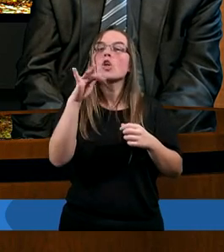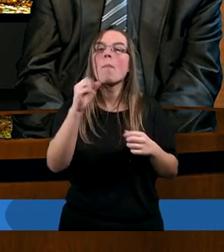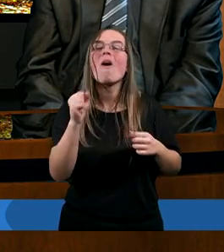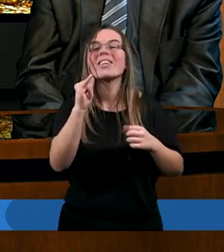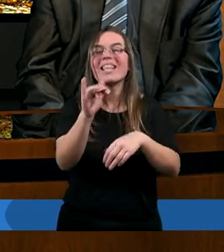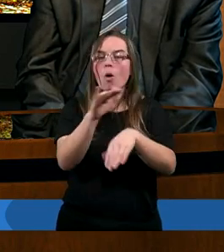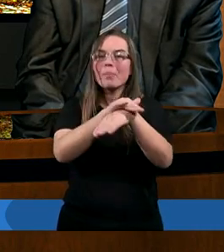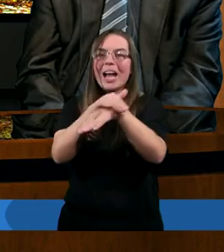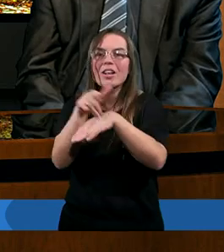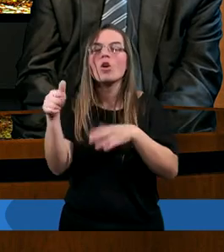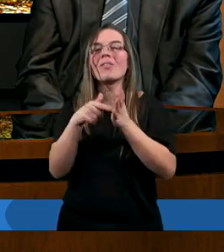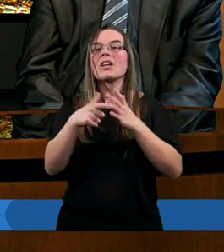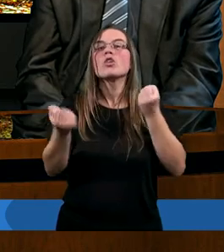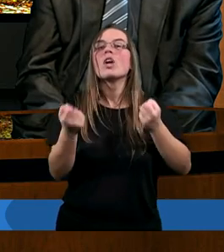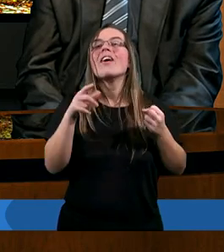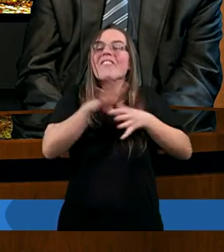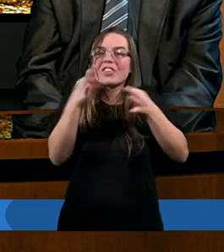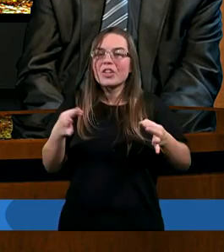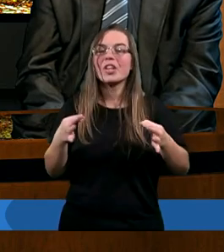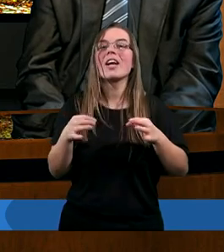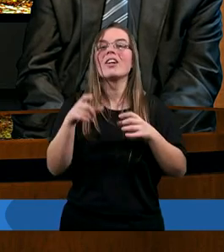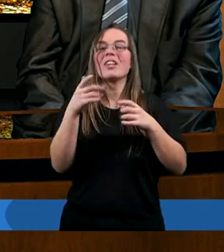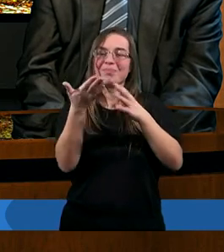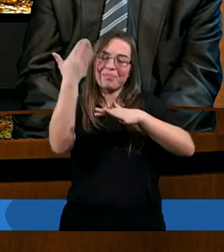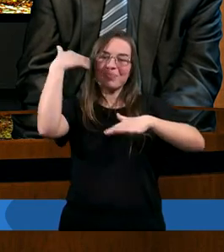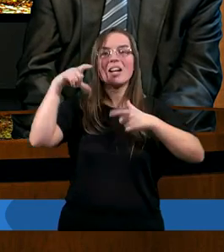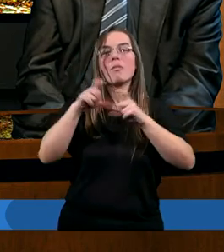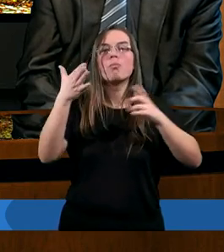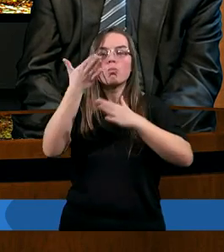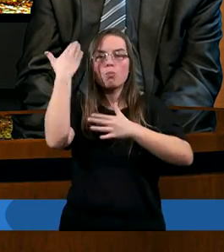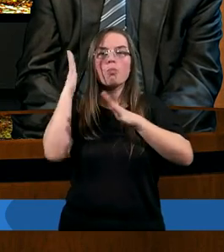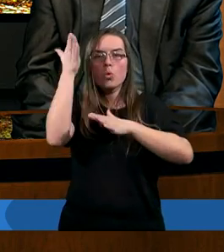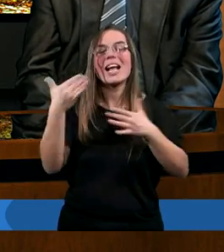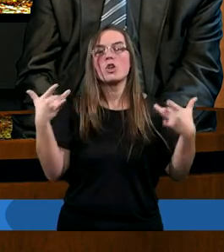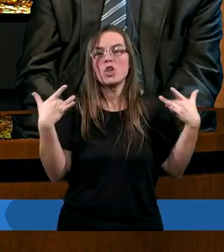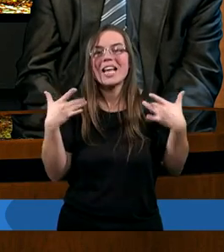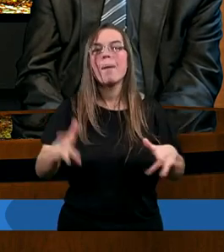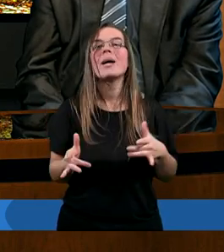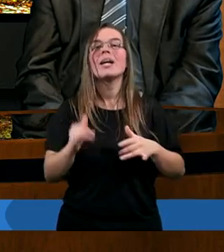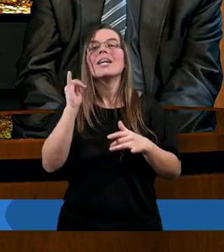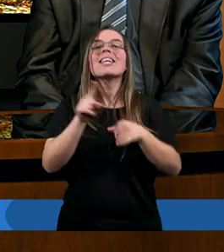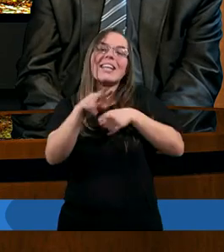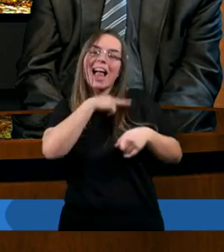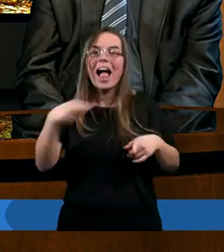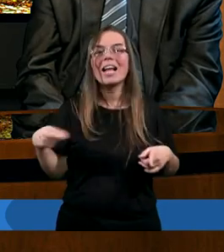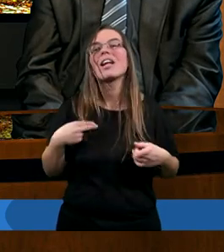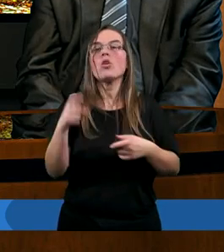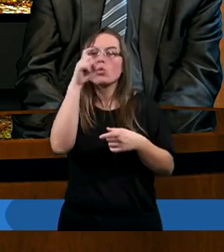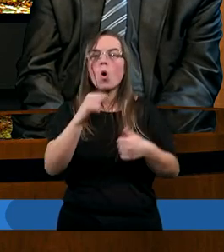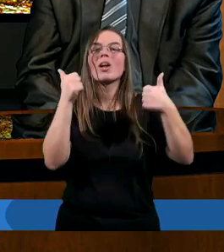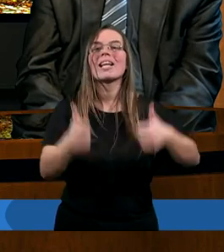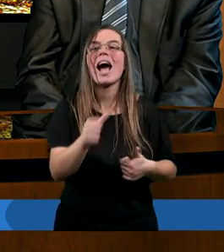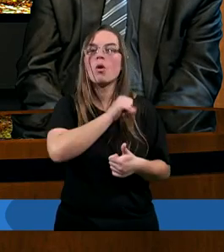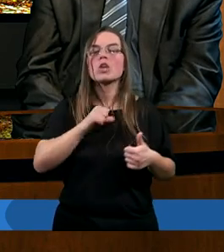Hiobowi i jego przyjaciołom. Dlatego, że żyjemy 3,5 tysiąca lat później i dla nas zło